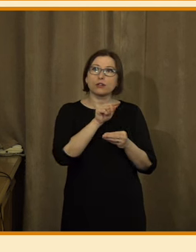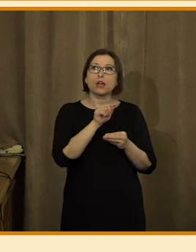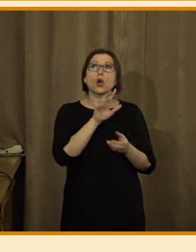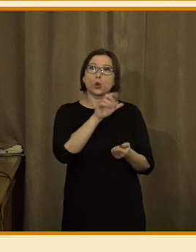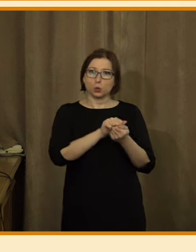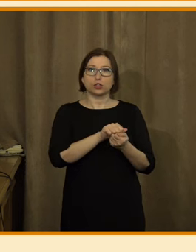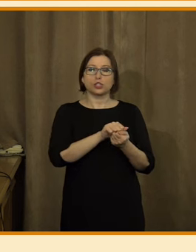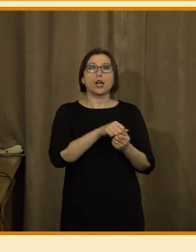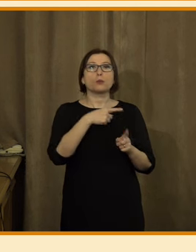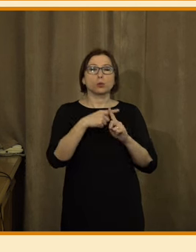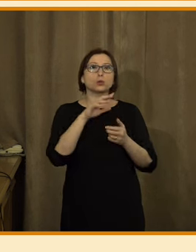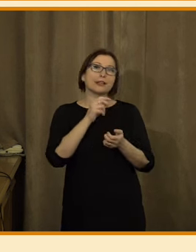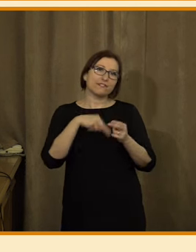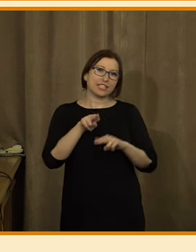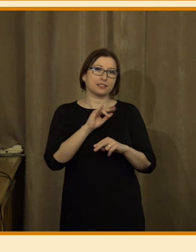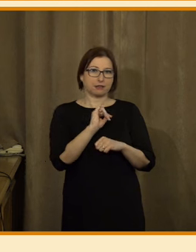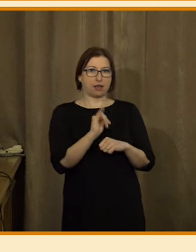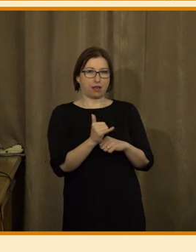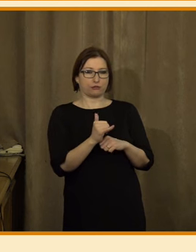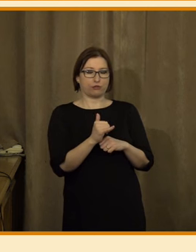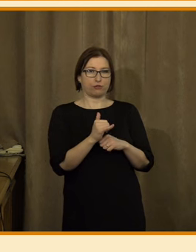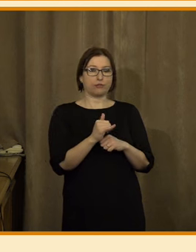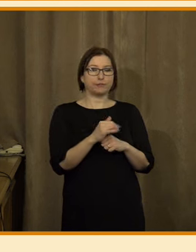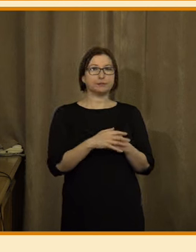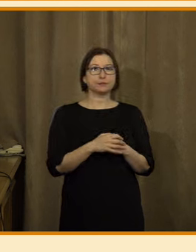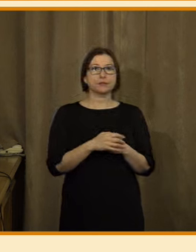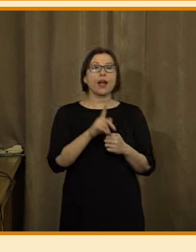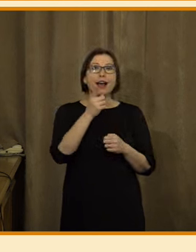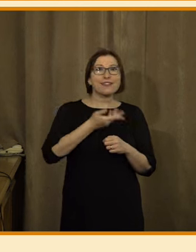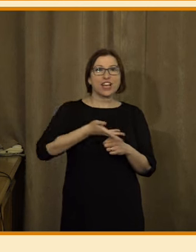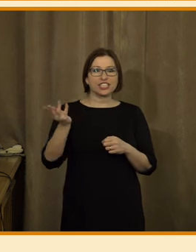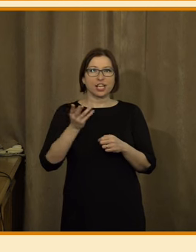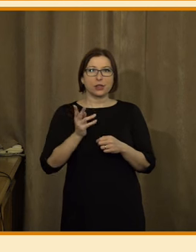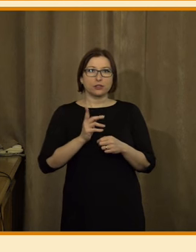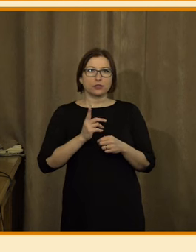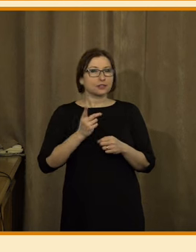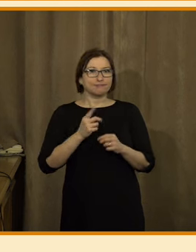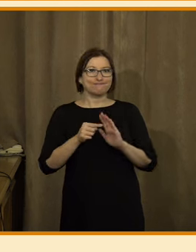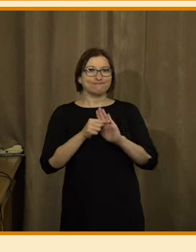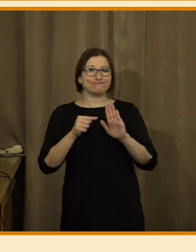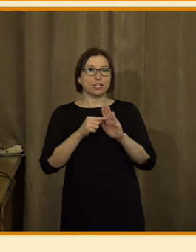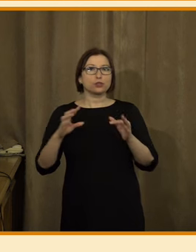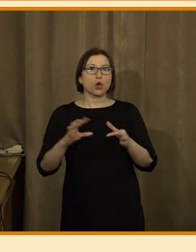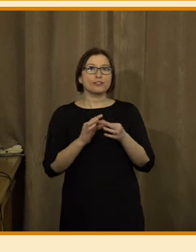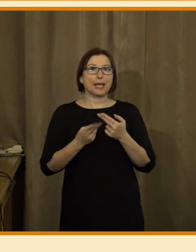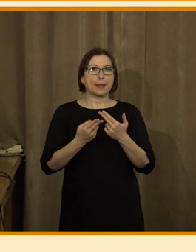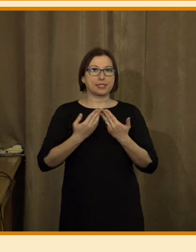určitě ano a spíše ano, ale veřejnost je skeptická k té bezpečnosti.